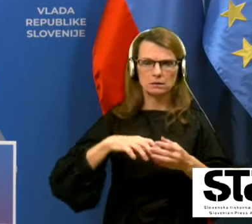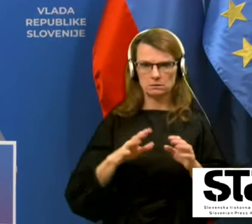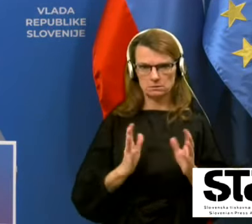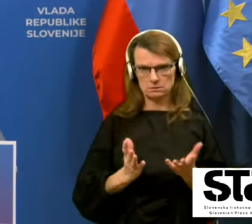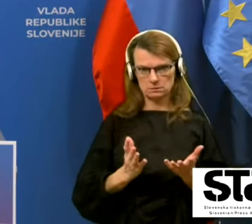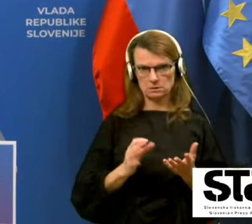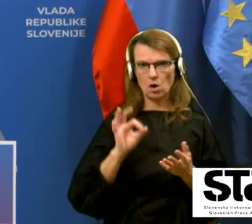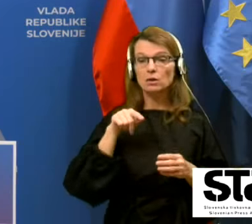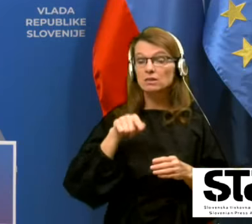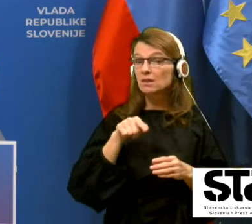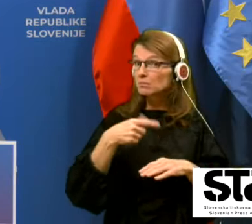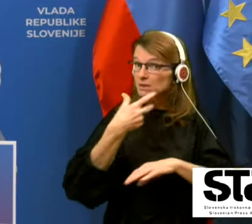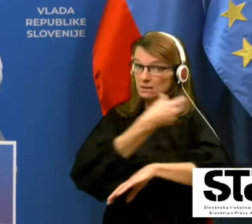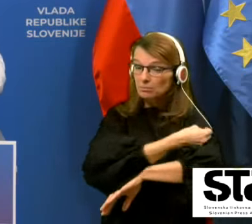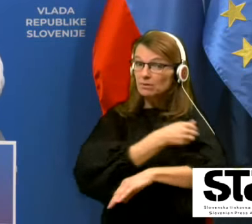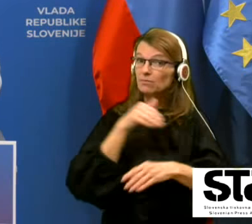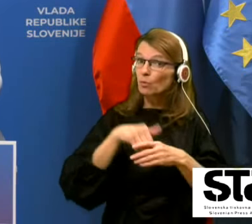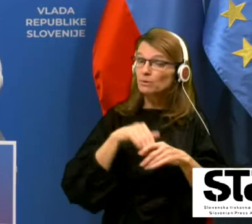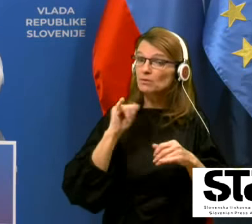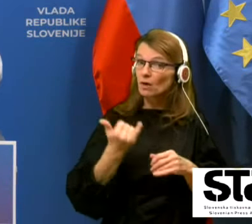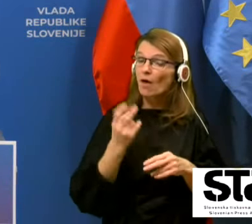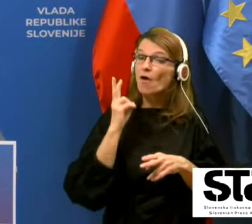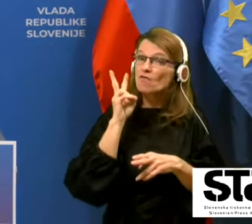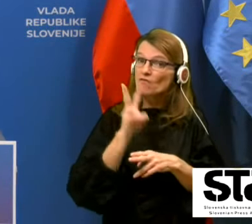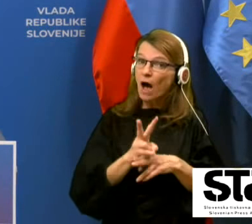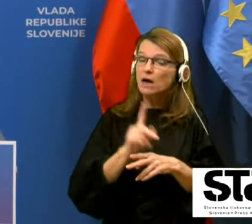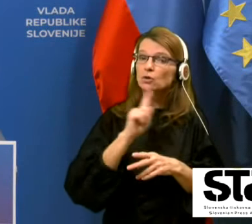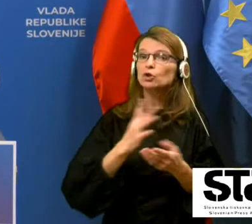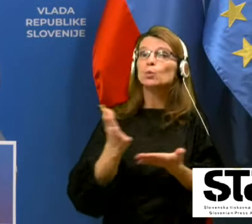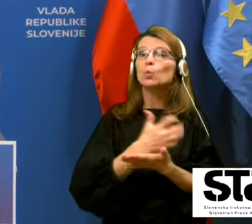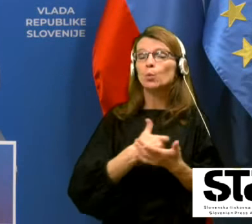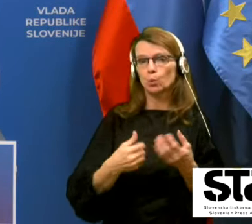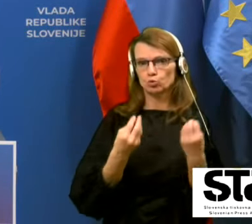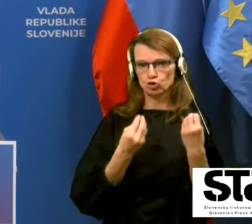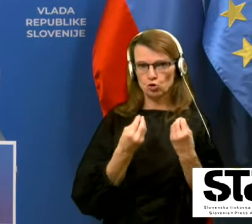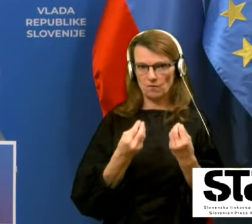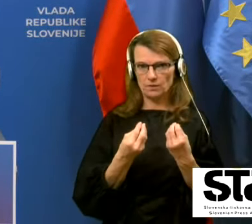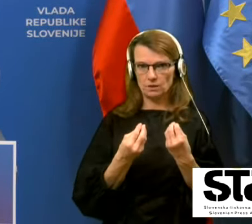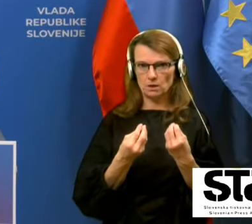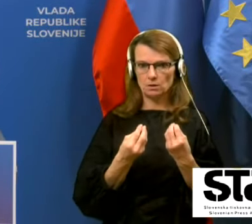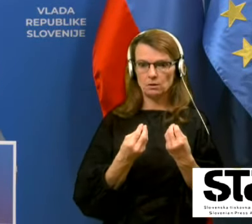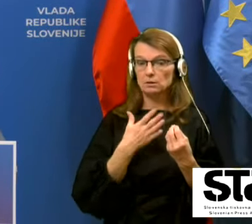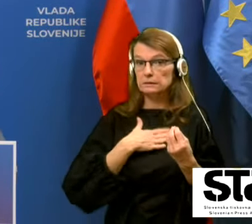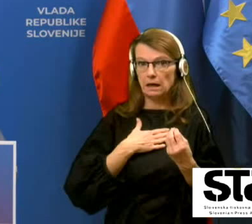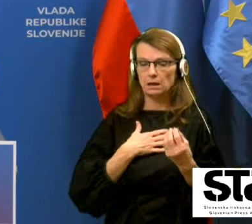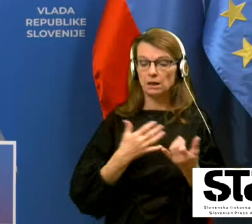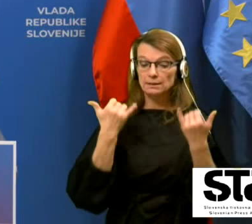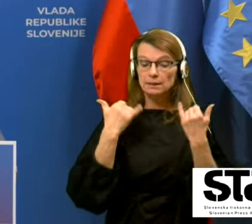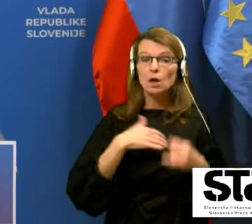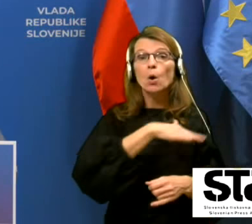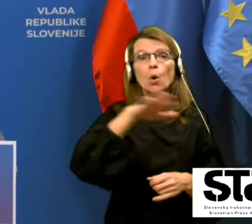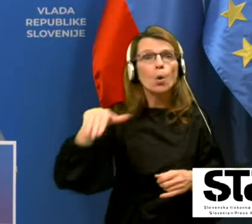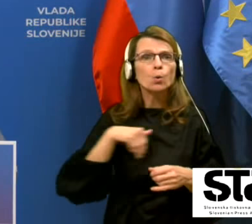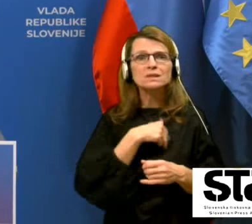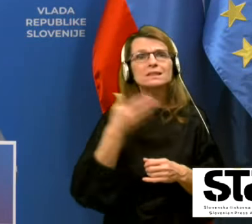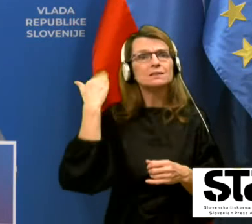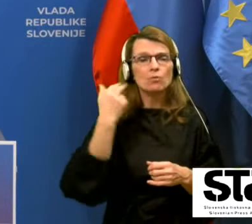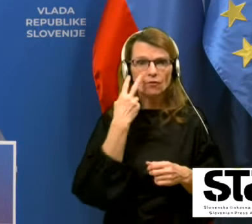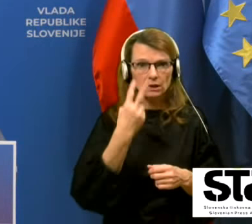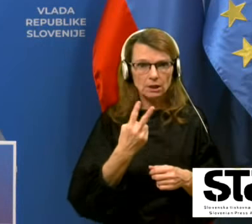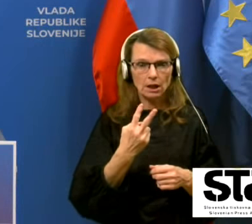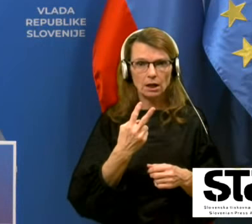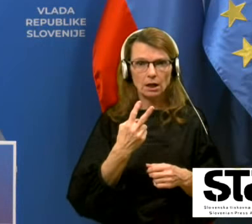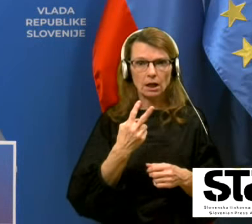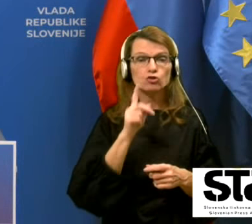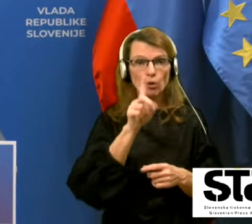Zakaj? Še vam povem zakaj. Zato, ker sedaj smo vsi videli, čeprav znanstveni, ki